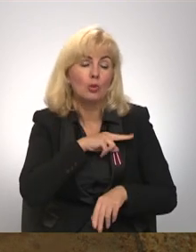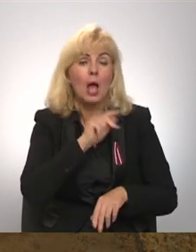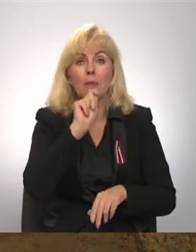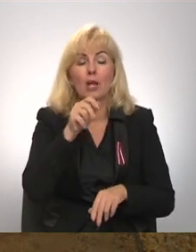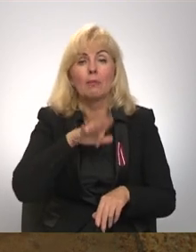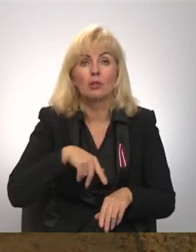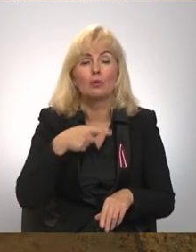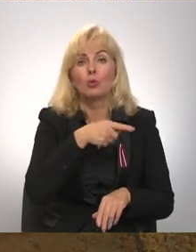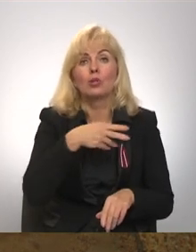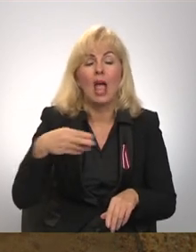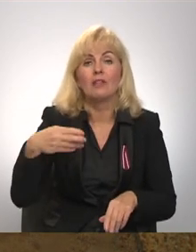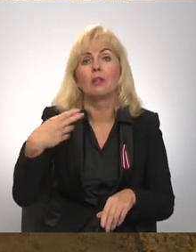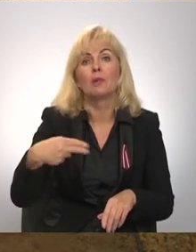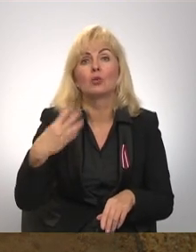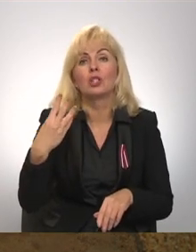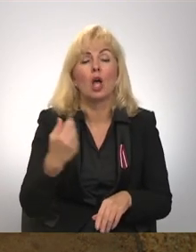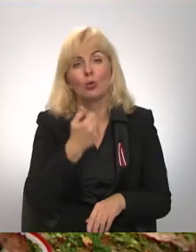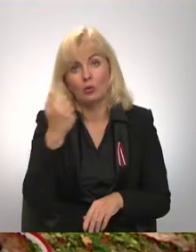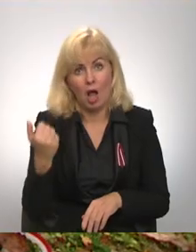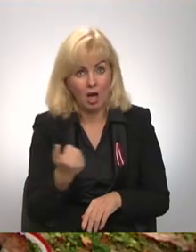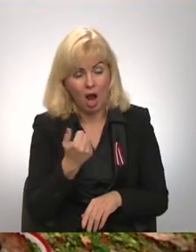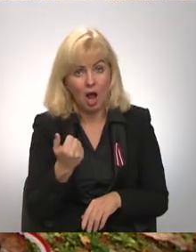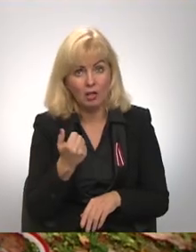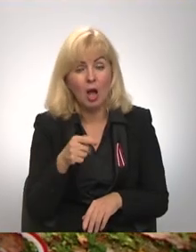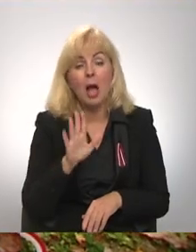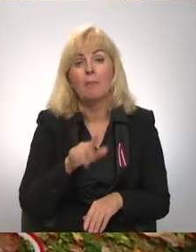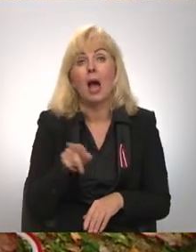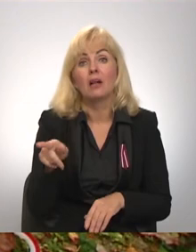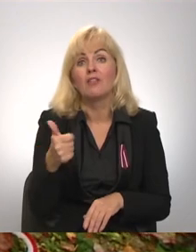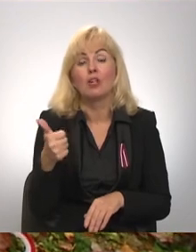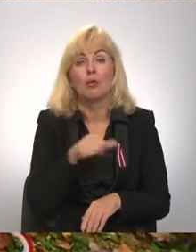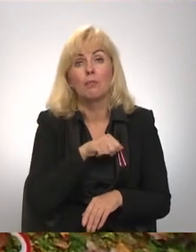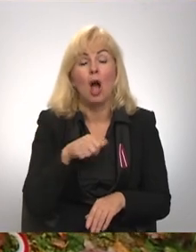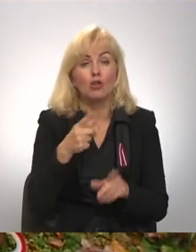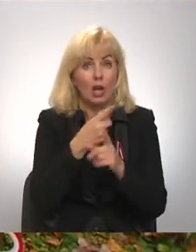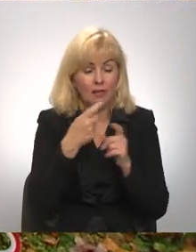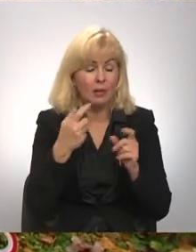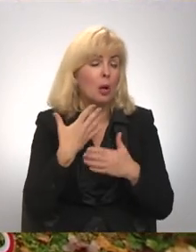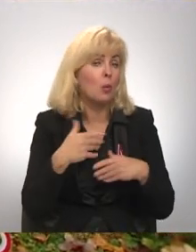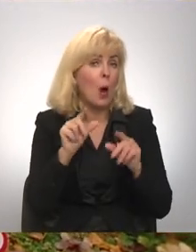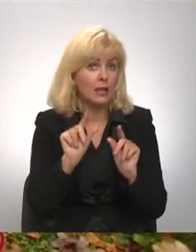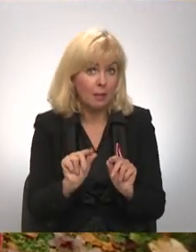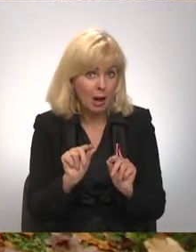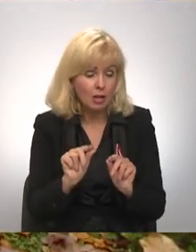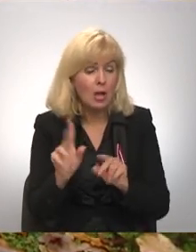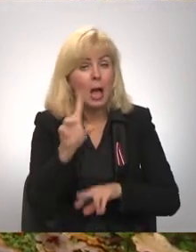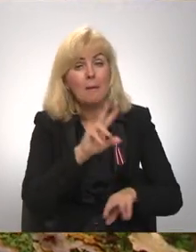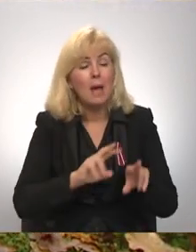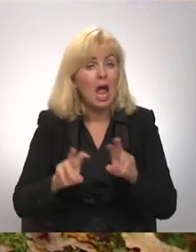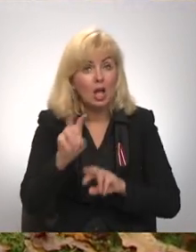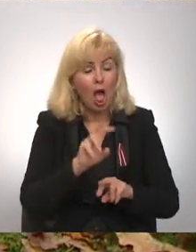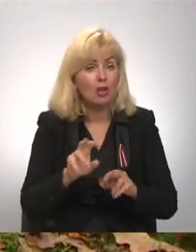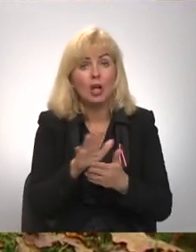nāvis 1924. gadā. Par viņu pašu informācijas bija maz, kamēr pie meklēšanas